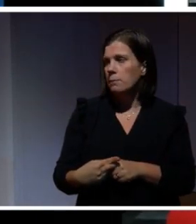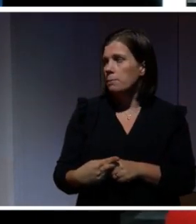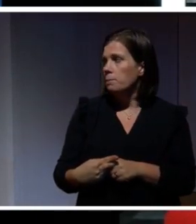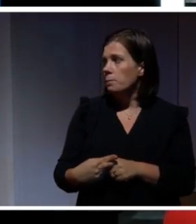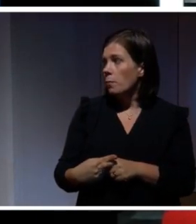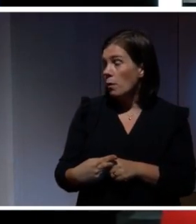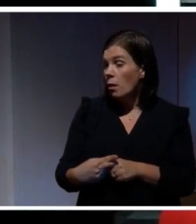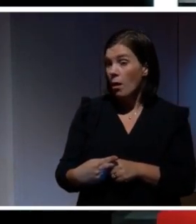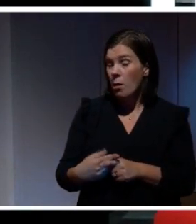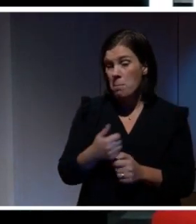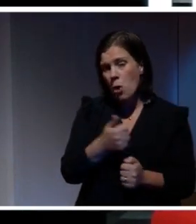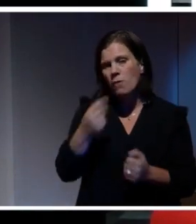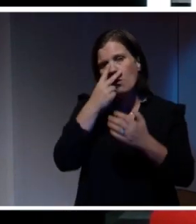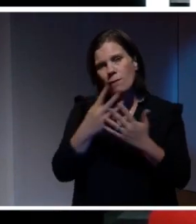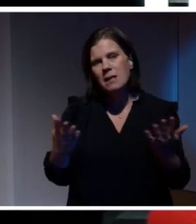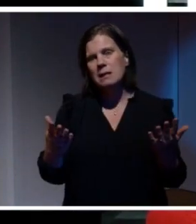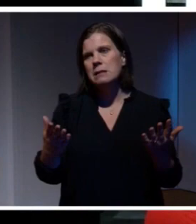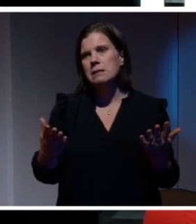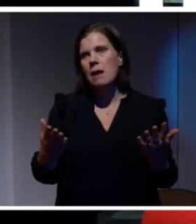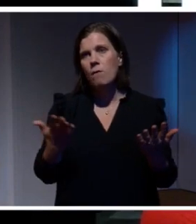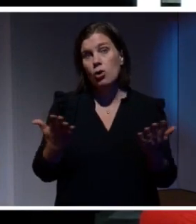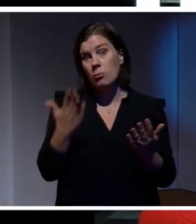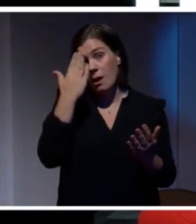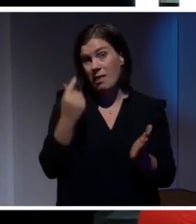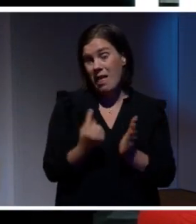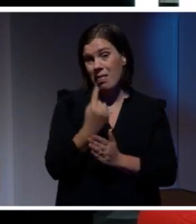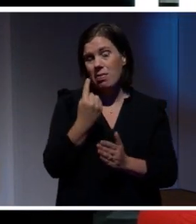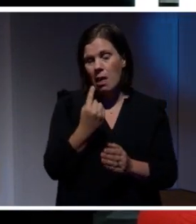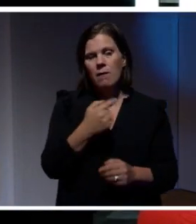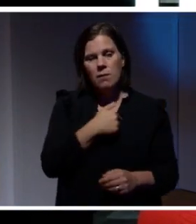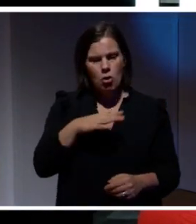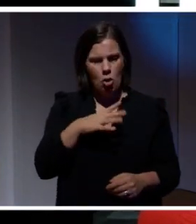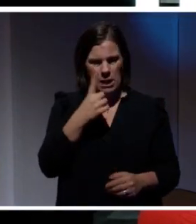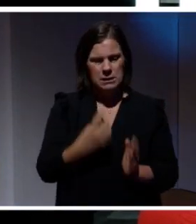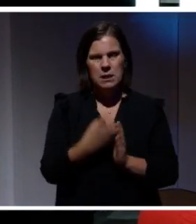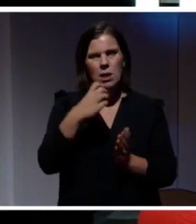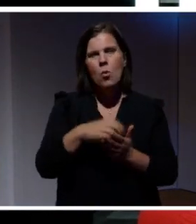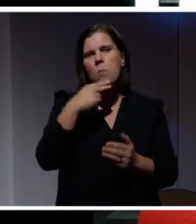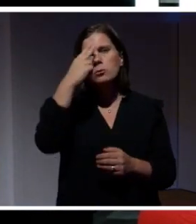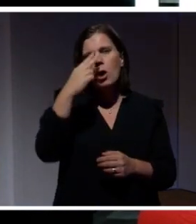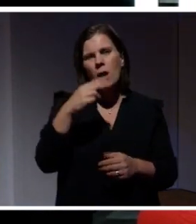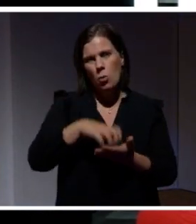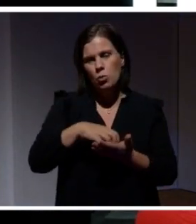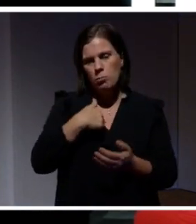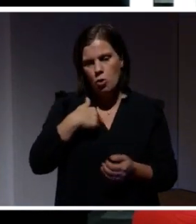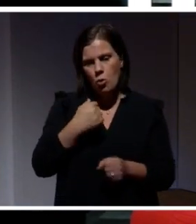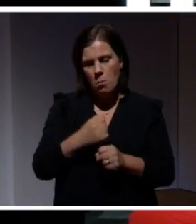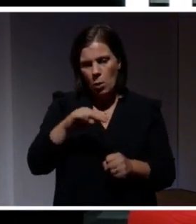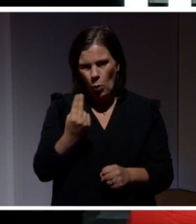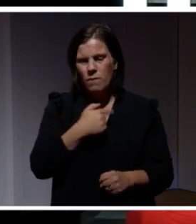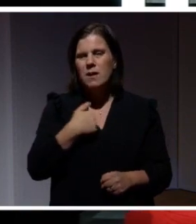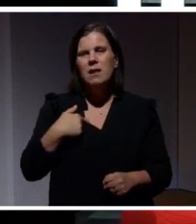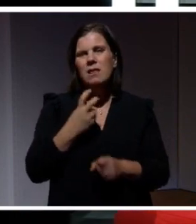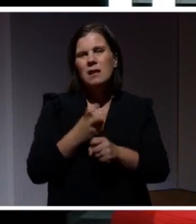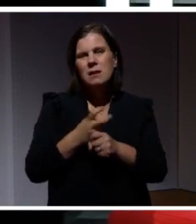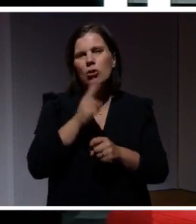Och bara för att illustrera ungefär vad som kan hända här. Vi hade en situation på Uppsala kommun där jag nu menar att jobba. Där vi testade en ny